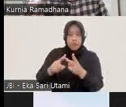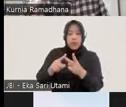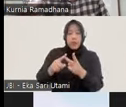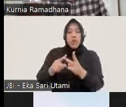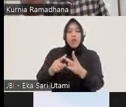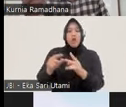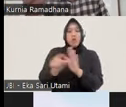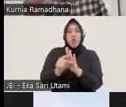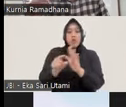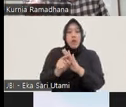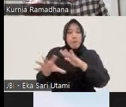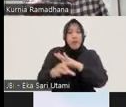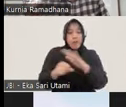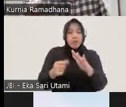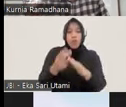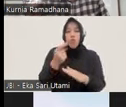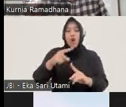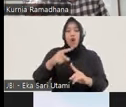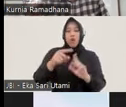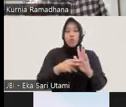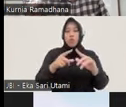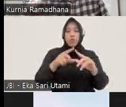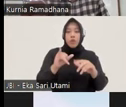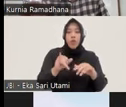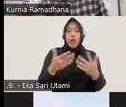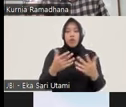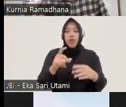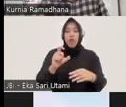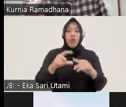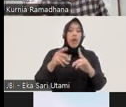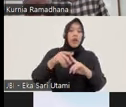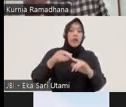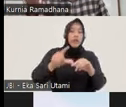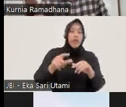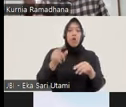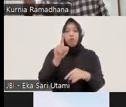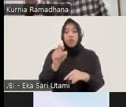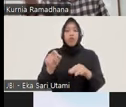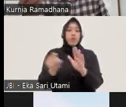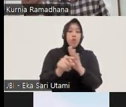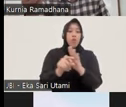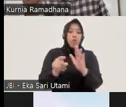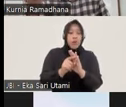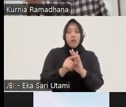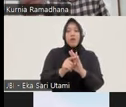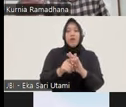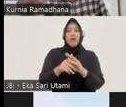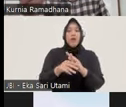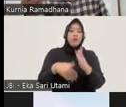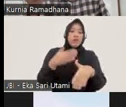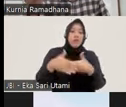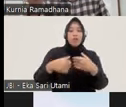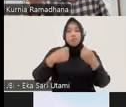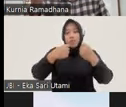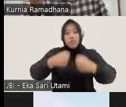uang kartal, kita butuh revisi undang-undang tindak pidana korupsi. Namun, yang mereka kebut justru